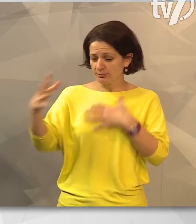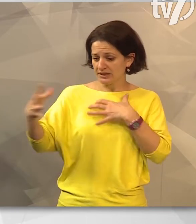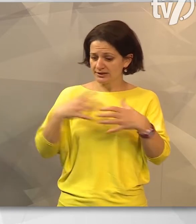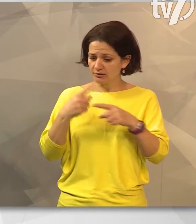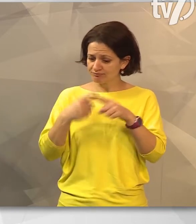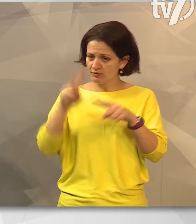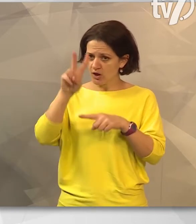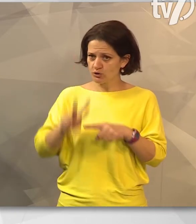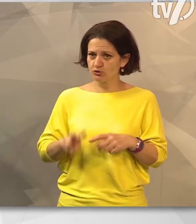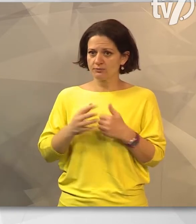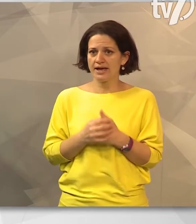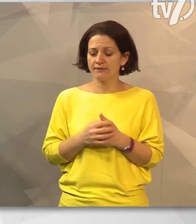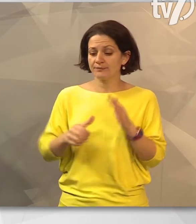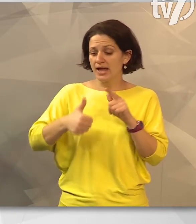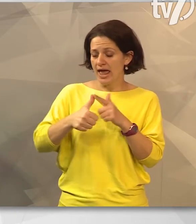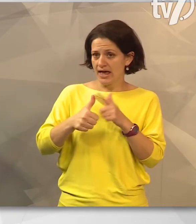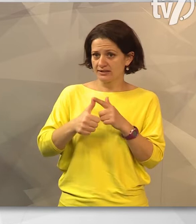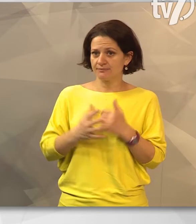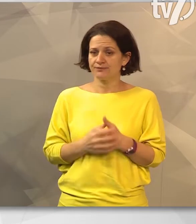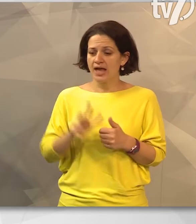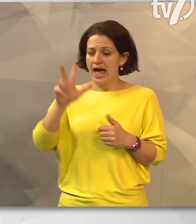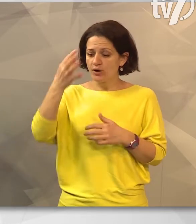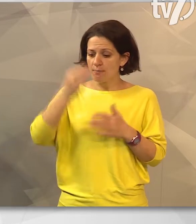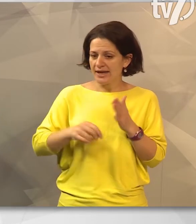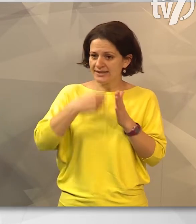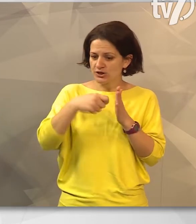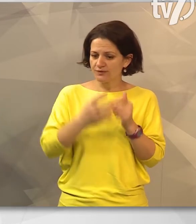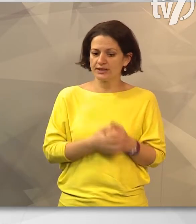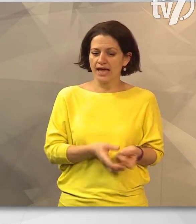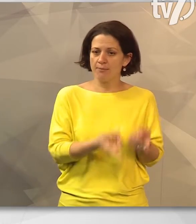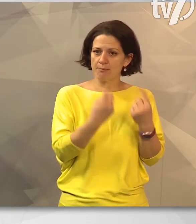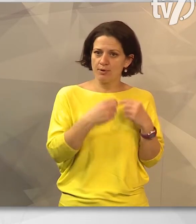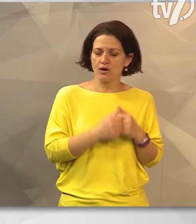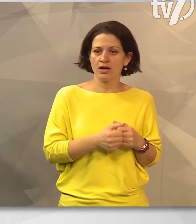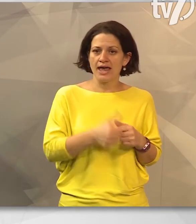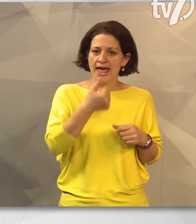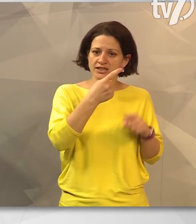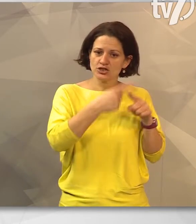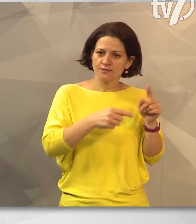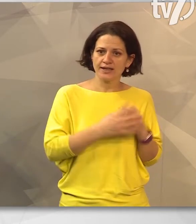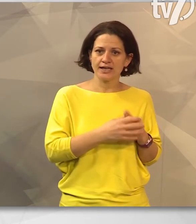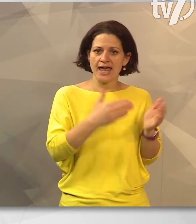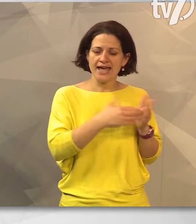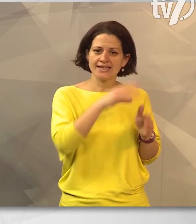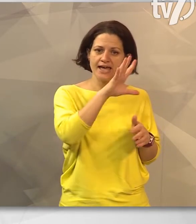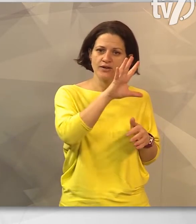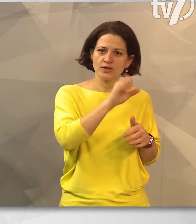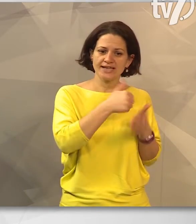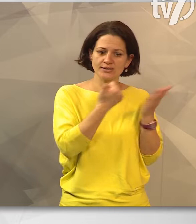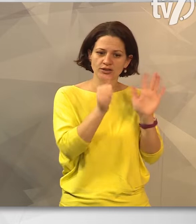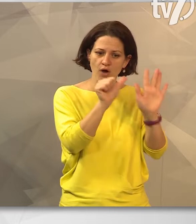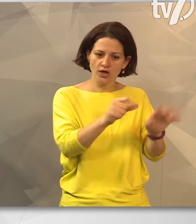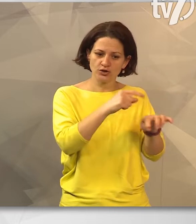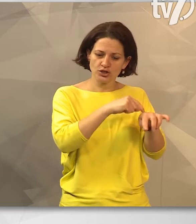interaktívelem valósult meg, egy háromperces film, amiből másfél perc az 1566